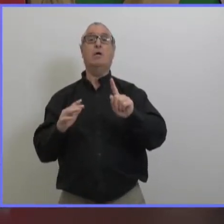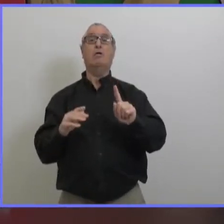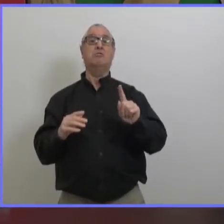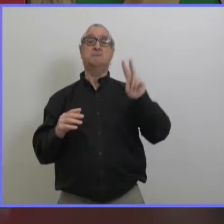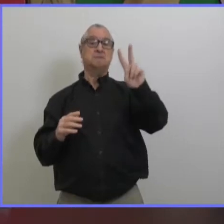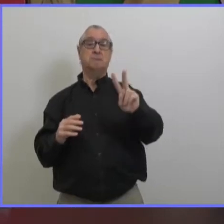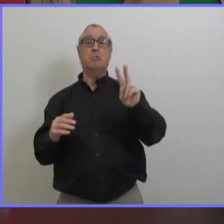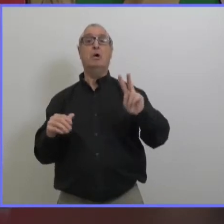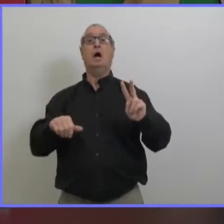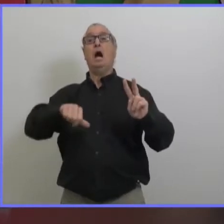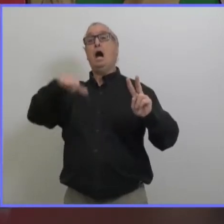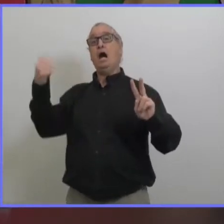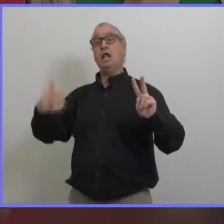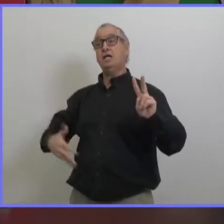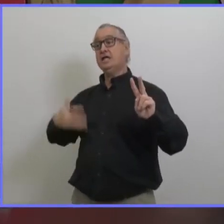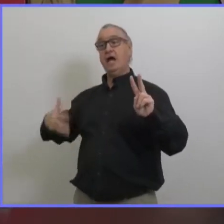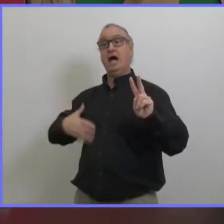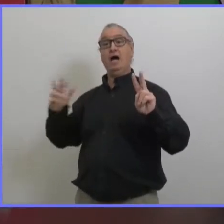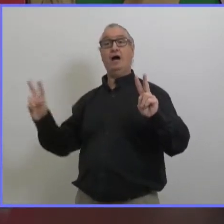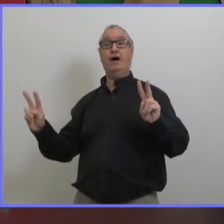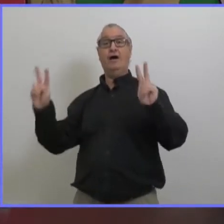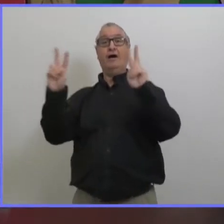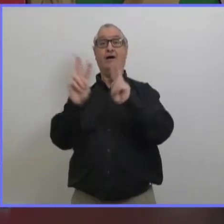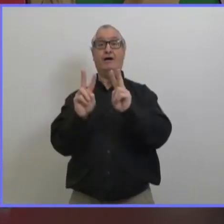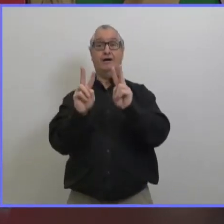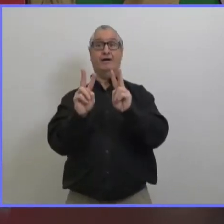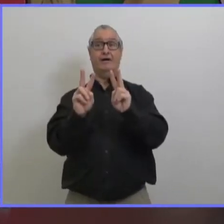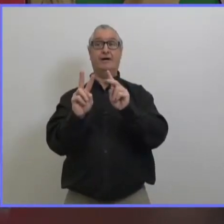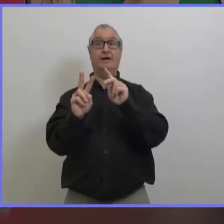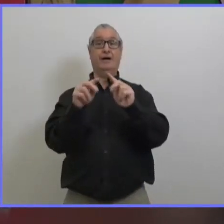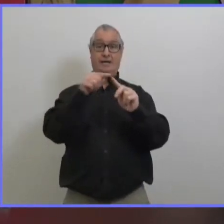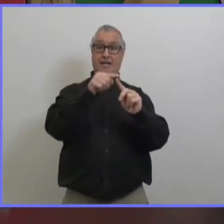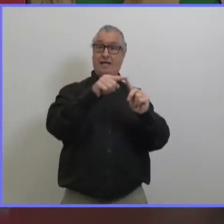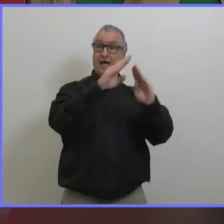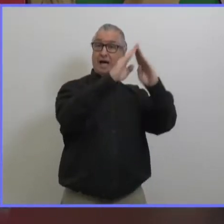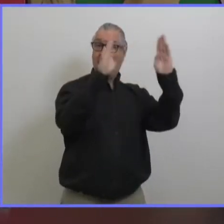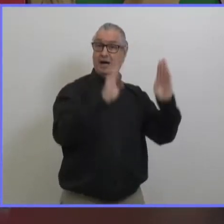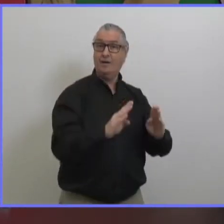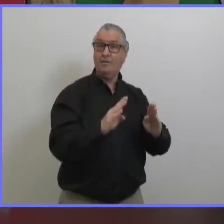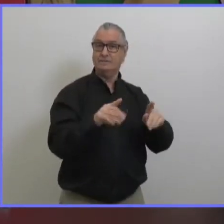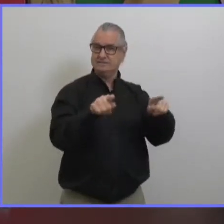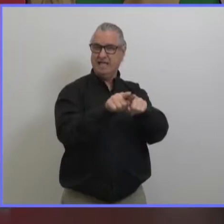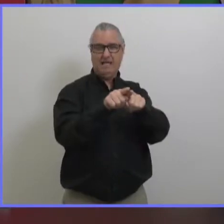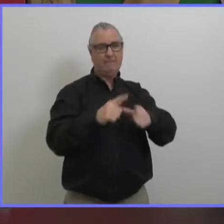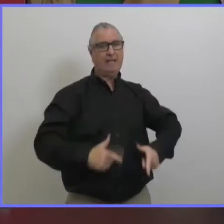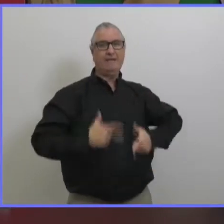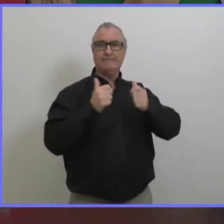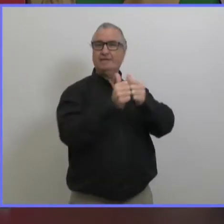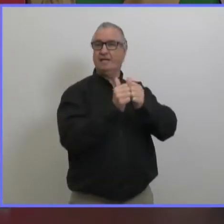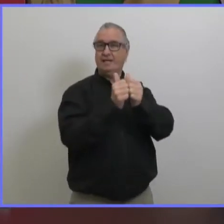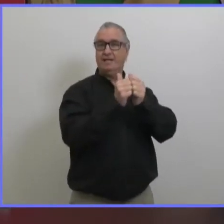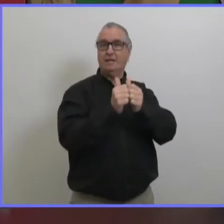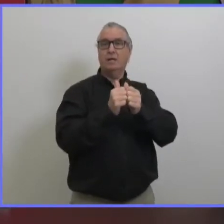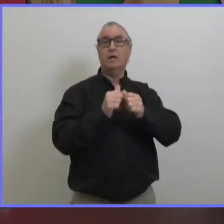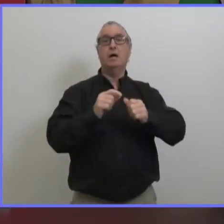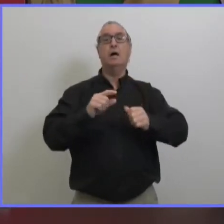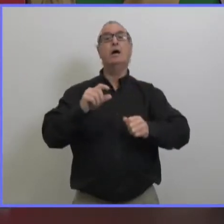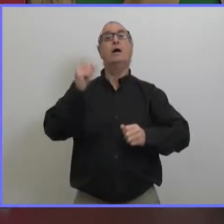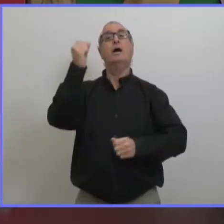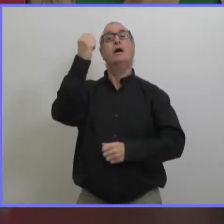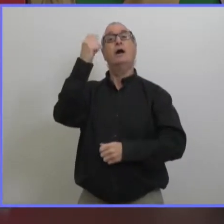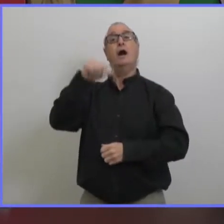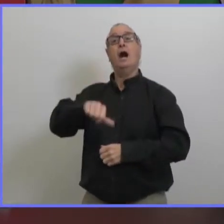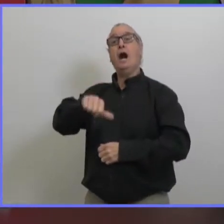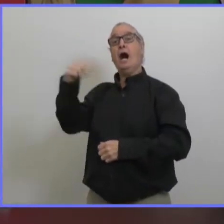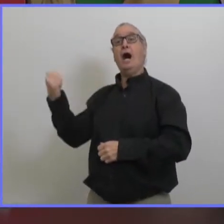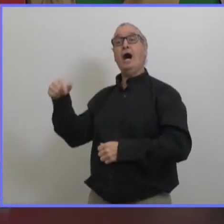des un des jeunes ne fait pas partie de la même résidence je me dirais que là aussi il y